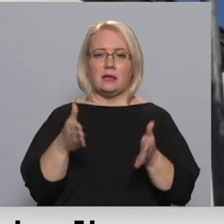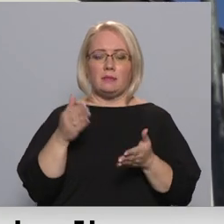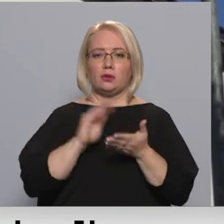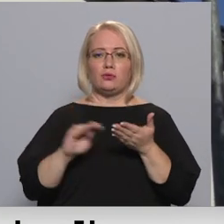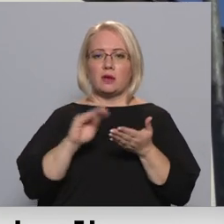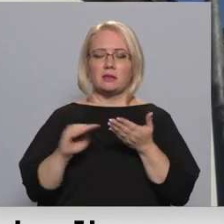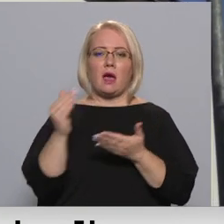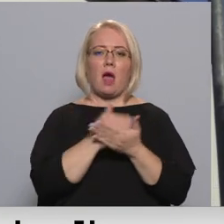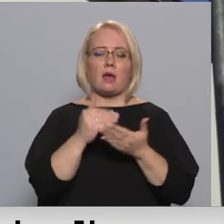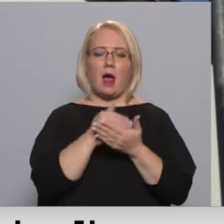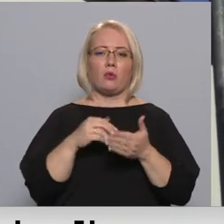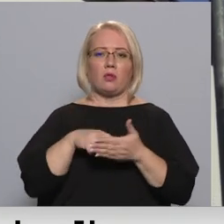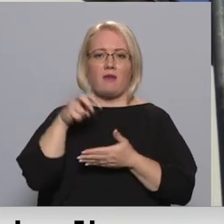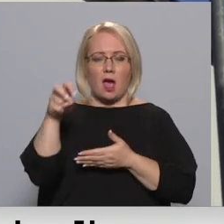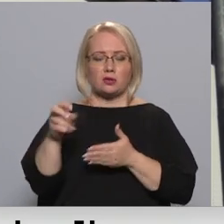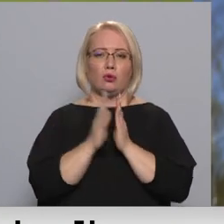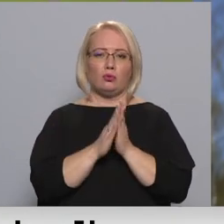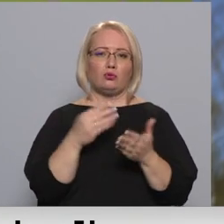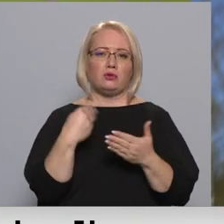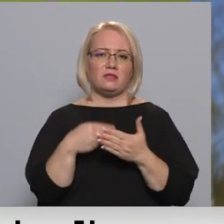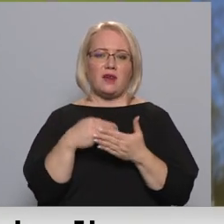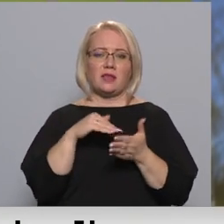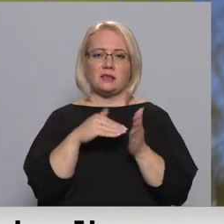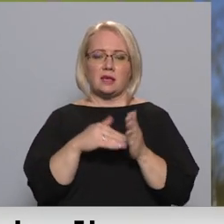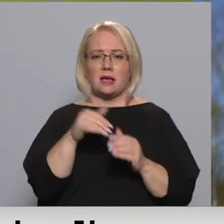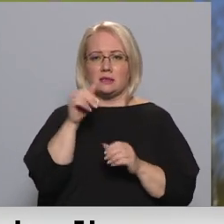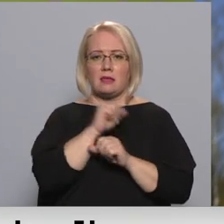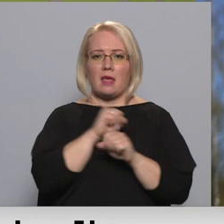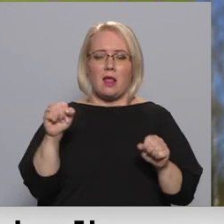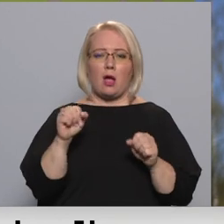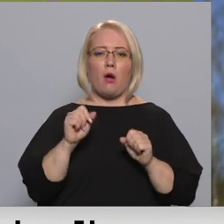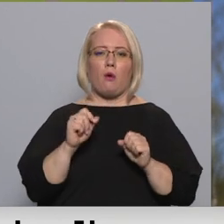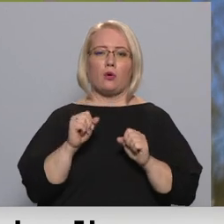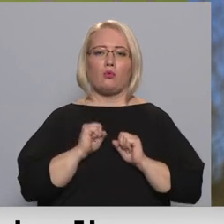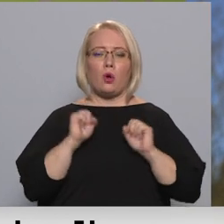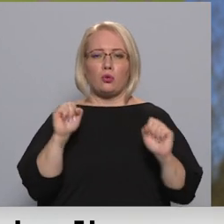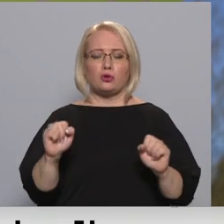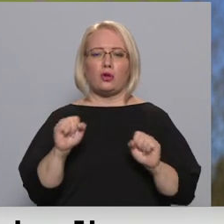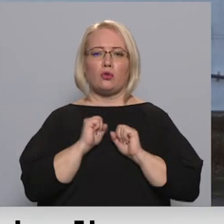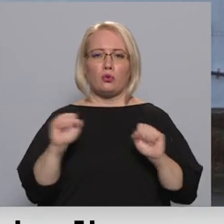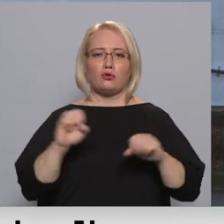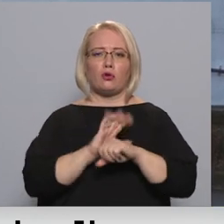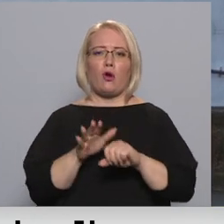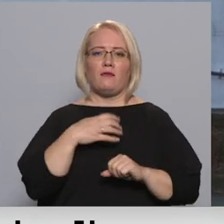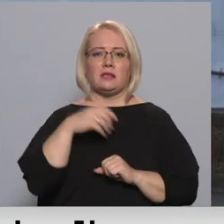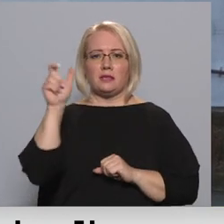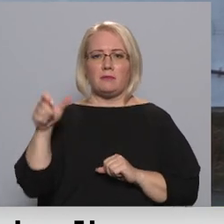atkārtotu vēstuli, lūdzot izvērtēt situāciju, kas neļauj nodrošināt drošu COVID-19 slimnieku ārstēšanu.